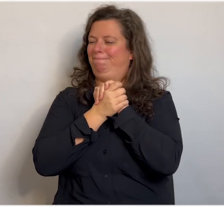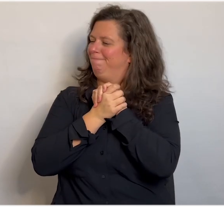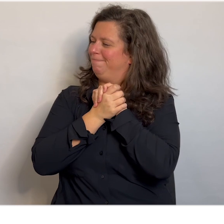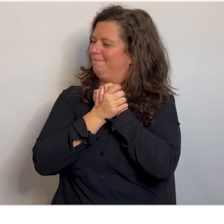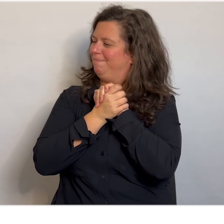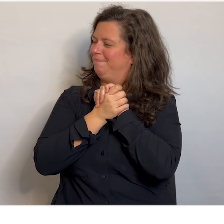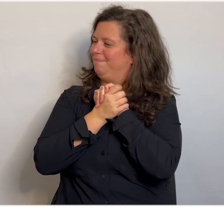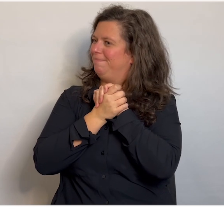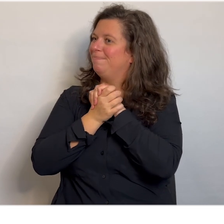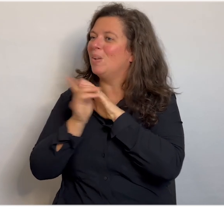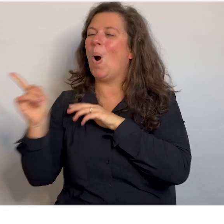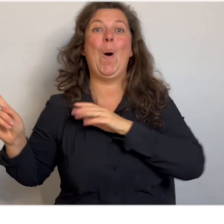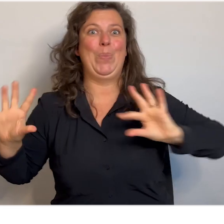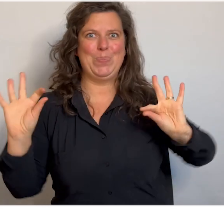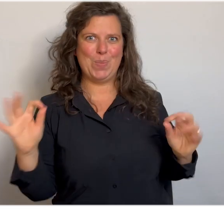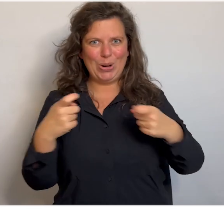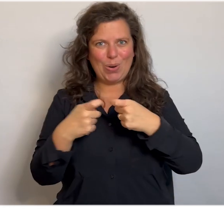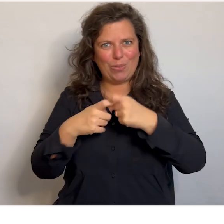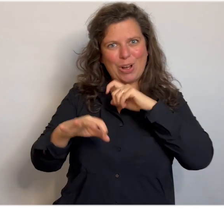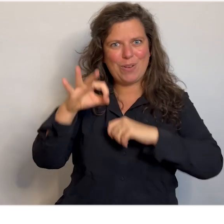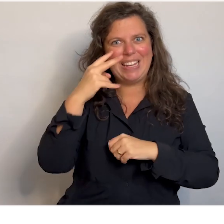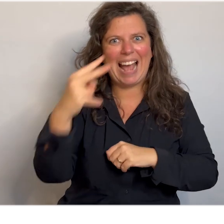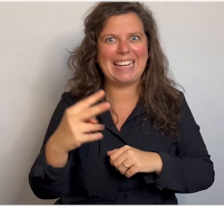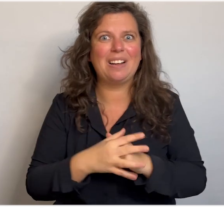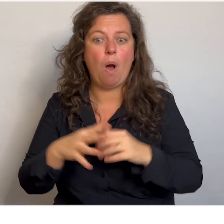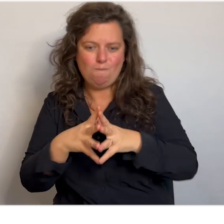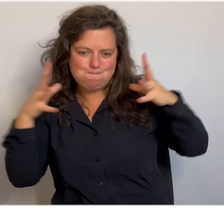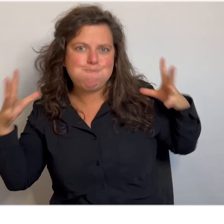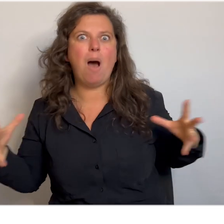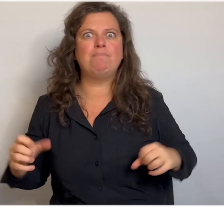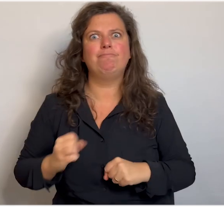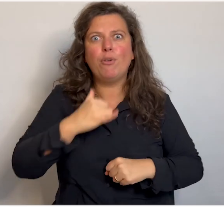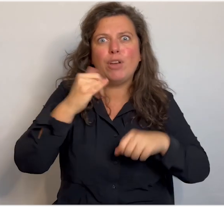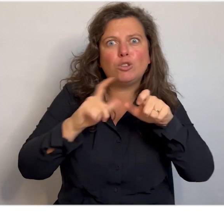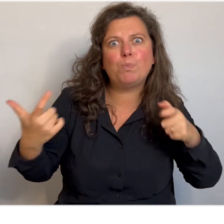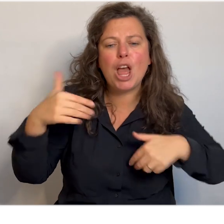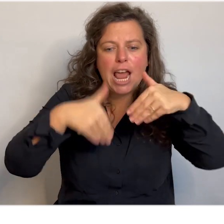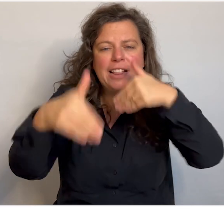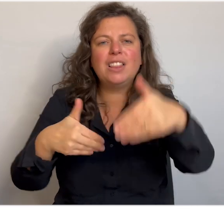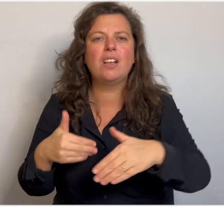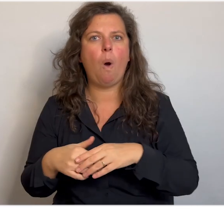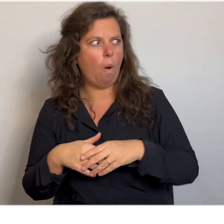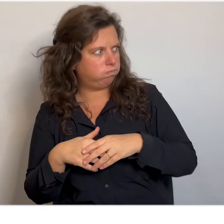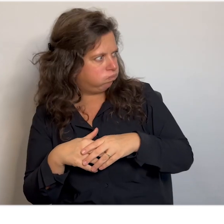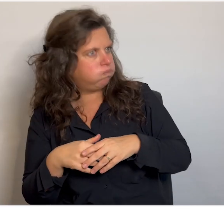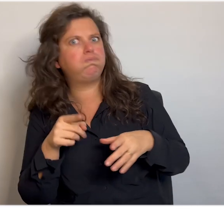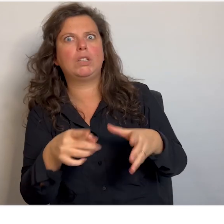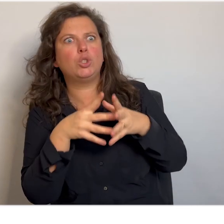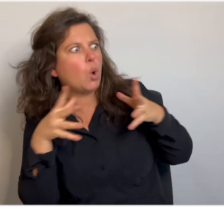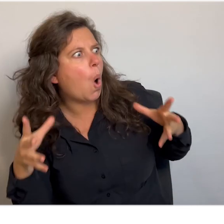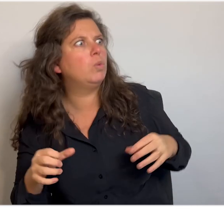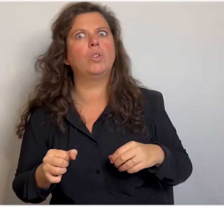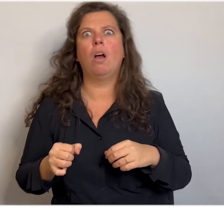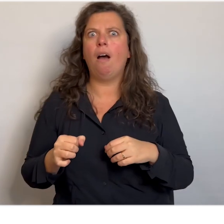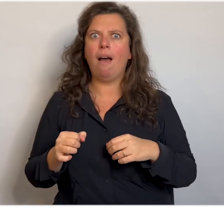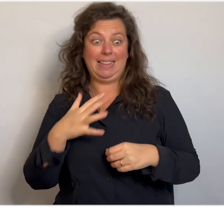Zo. Ik heb echt een hele mooie koffer gevonden, Olly. Ja? Ja, een hele grote. Kan extra veel in. Oeh, dat is inderdaad een hele grote koffer. Die van